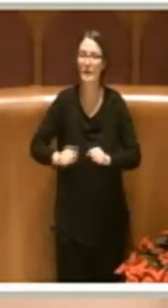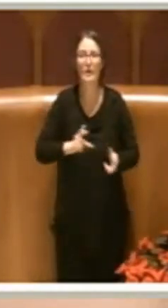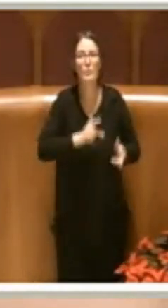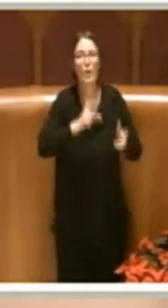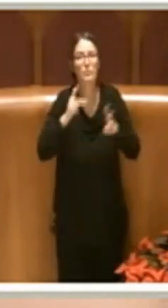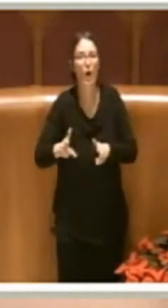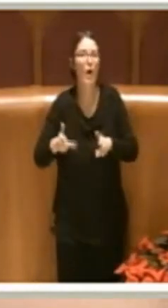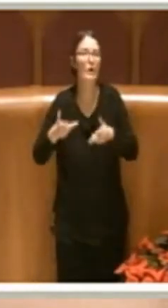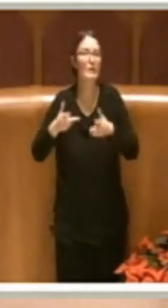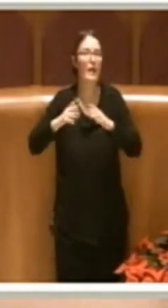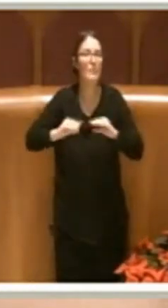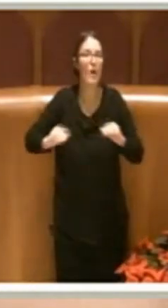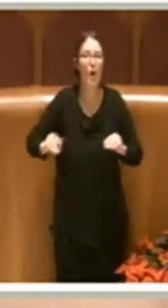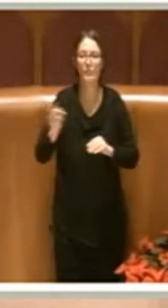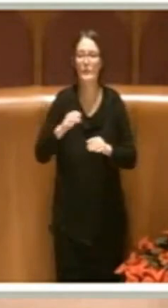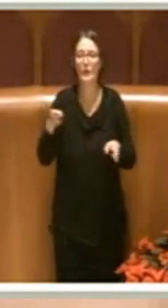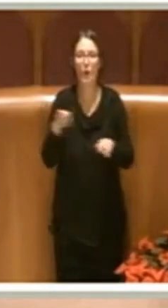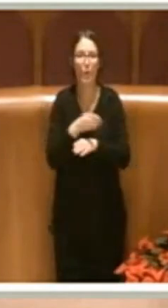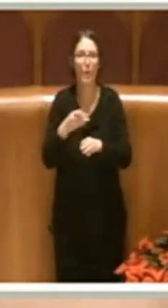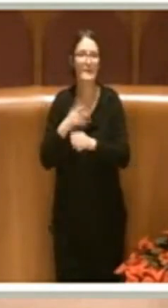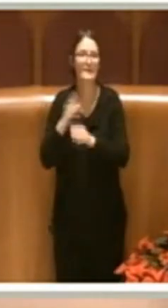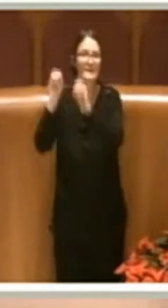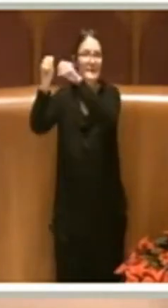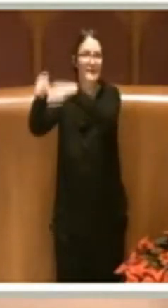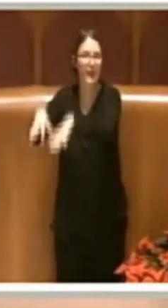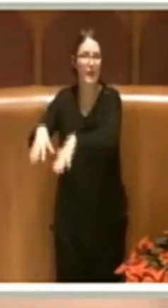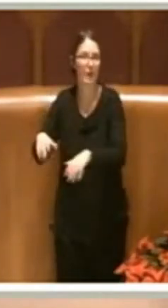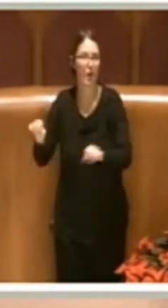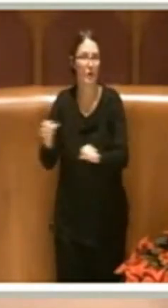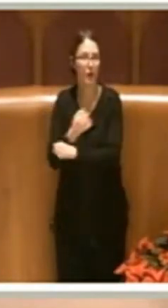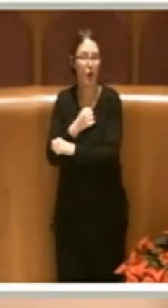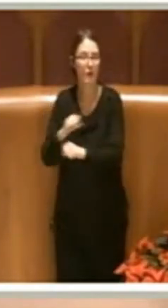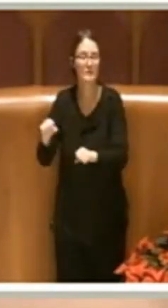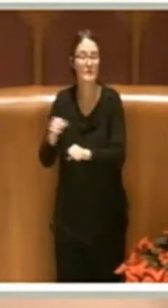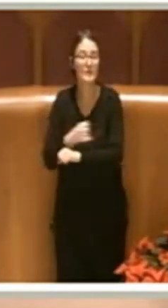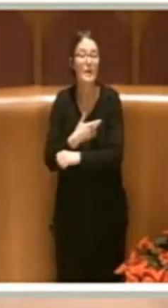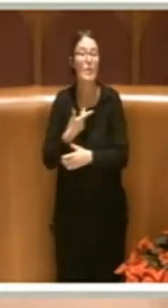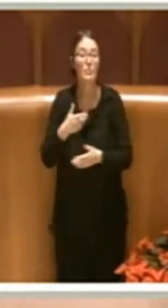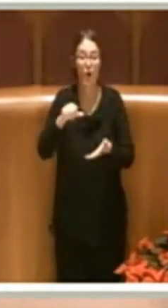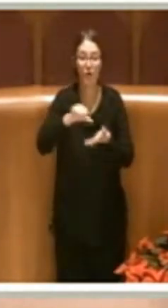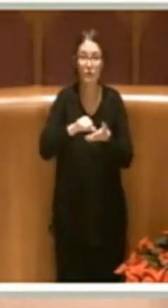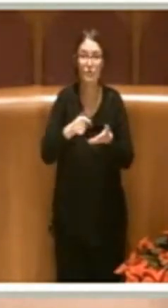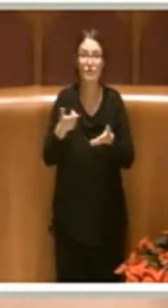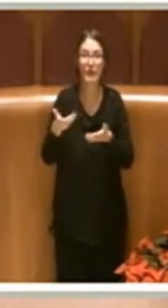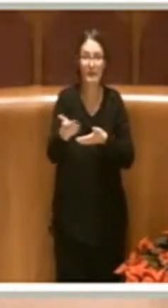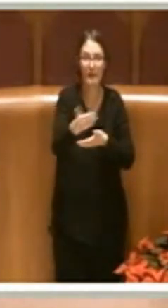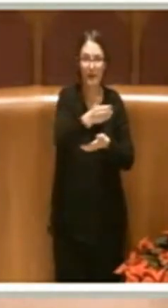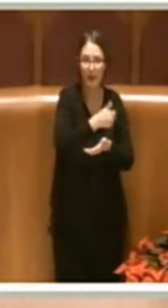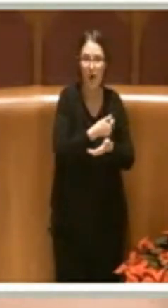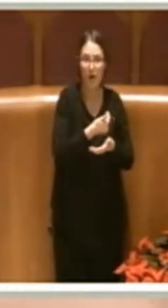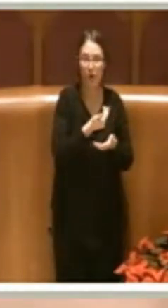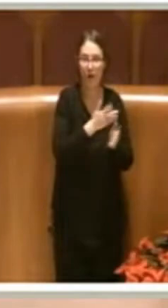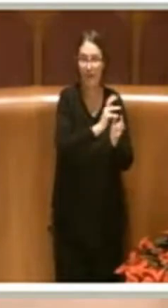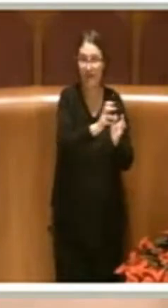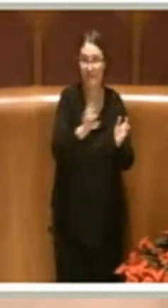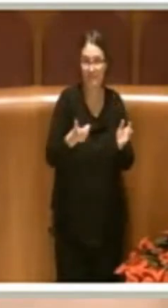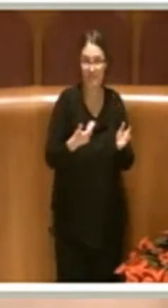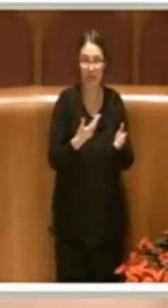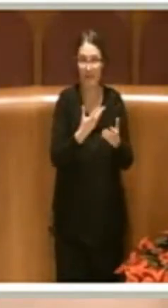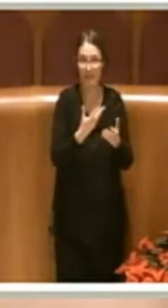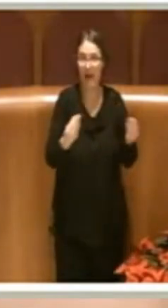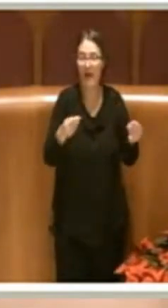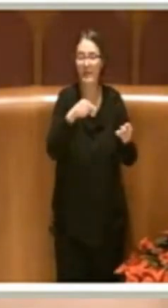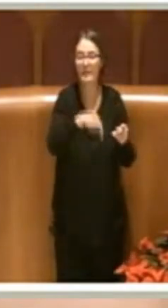non puoi portare nei secchioni e più avremo meno incivili che lasciano rifiuti